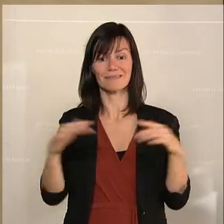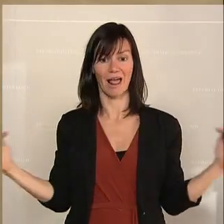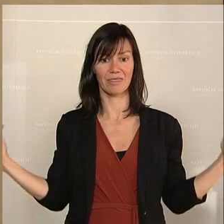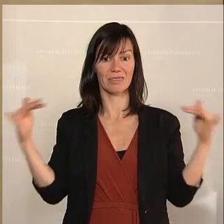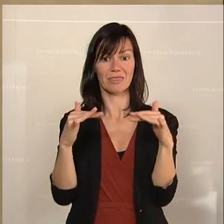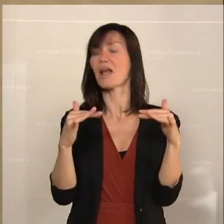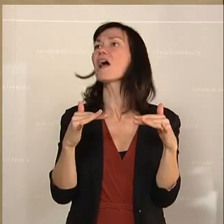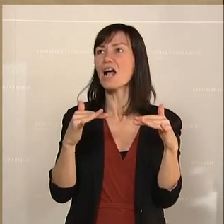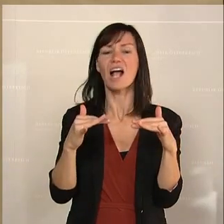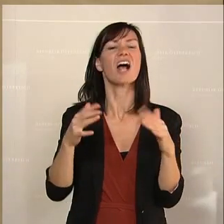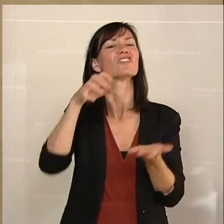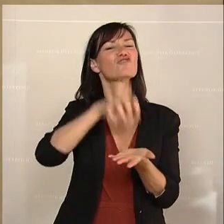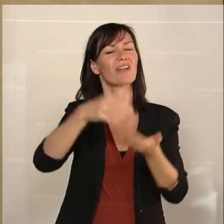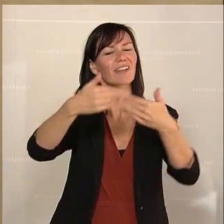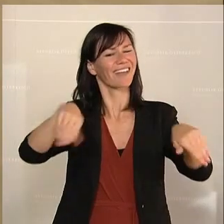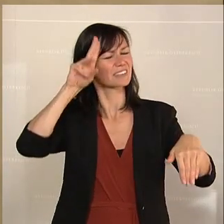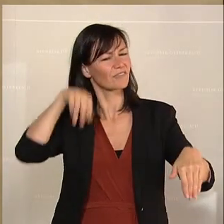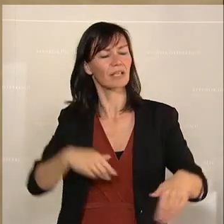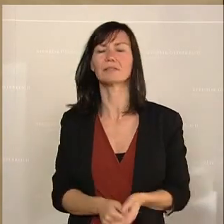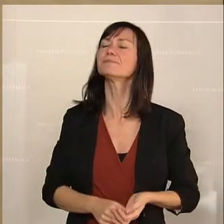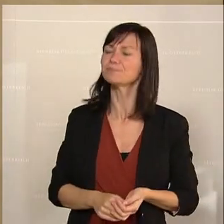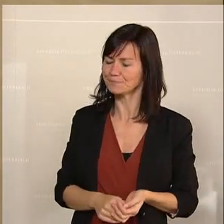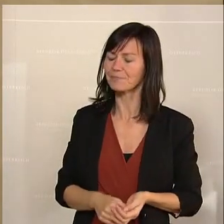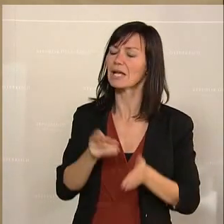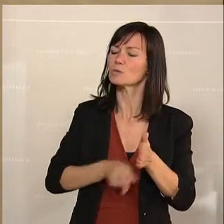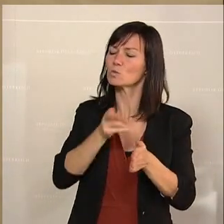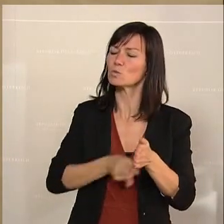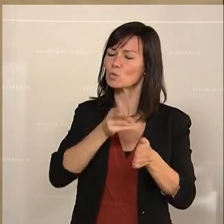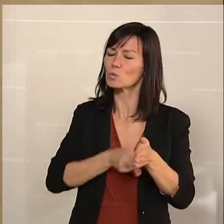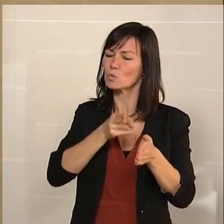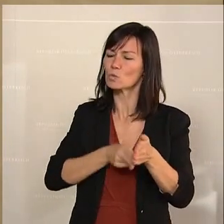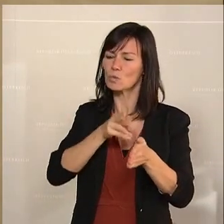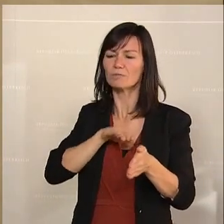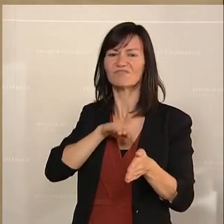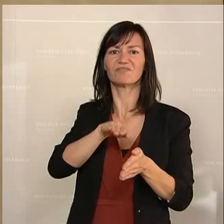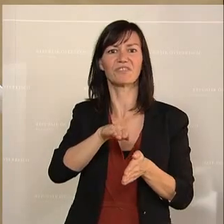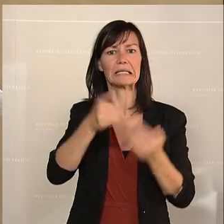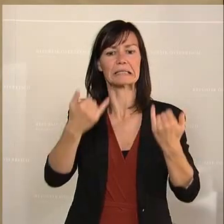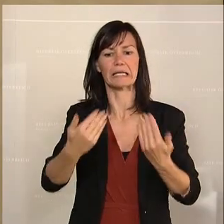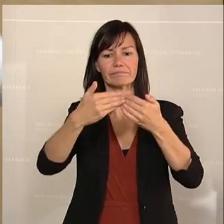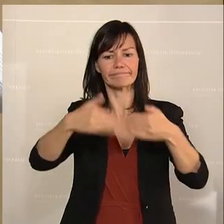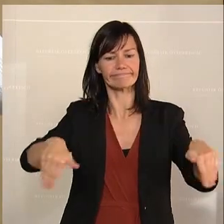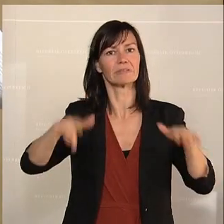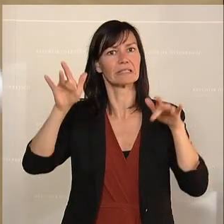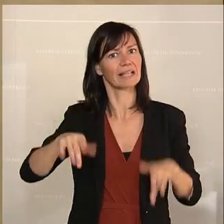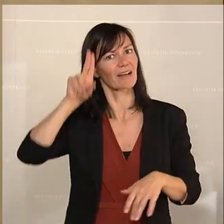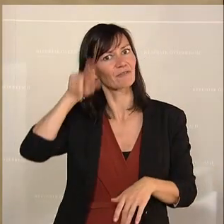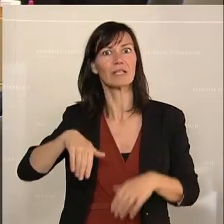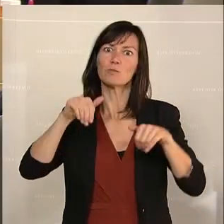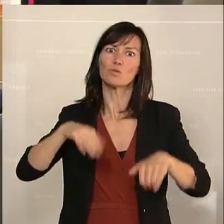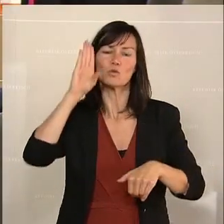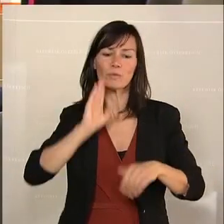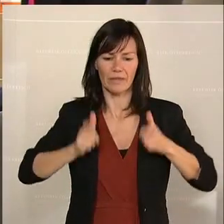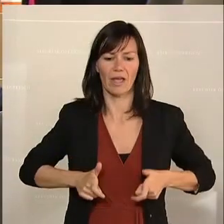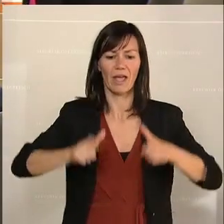durchgesagt an der Stadtgrenze, sehr geehrte Fahrgäste, und jetzt befinden wir uns in Wien und da ist FFP2 Maskenpflicht. Bitte